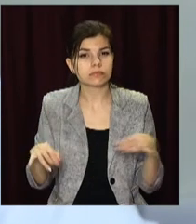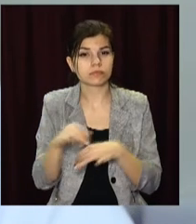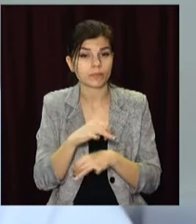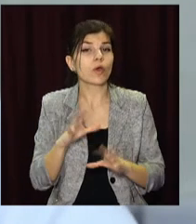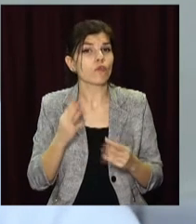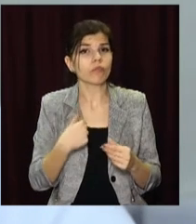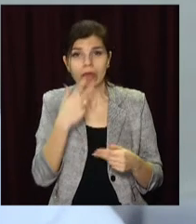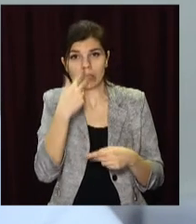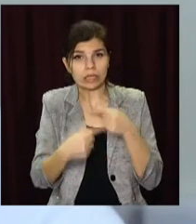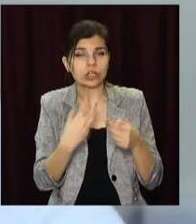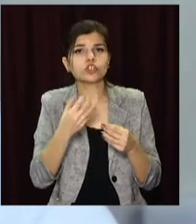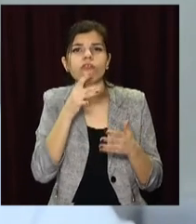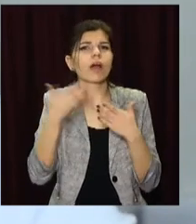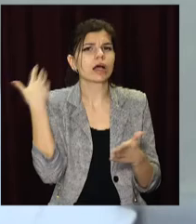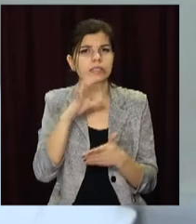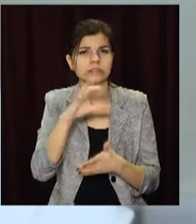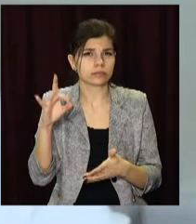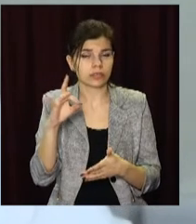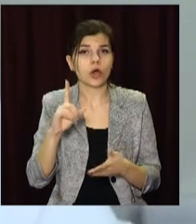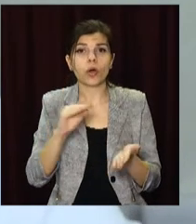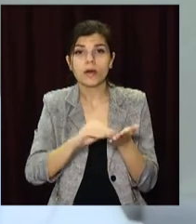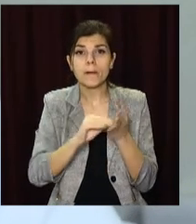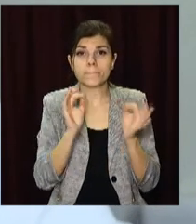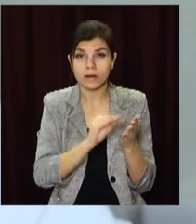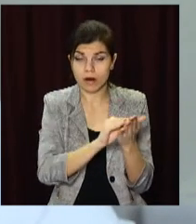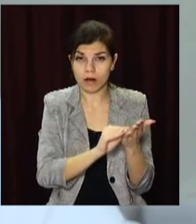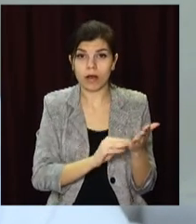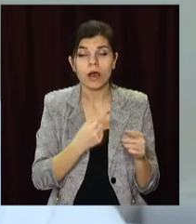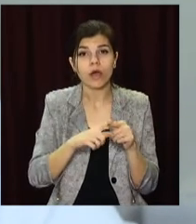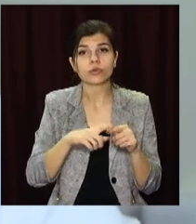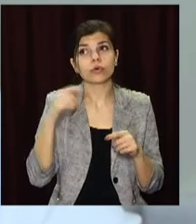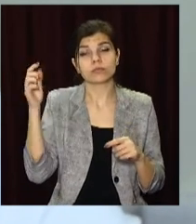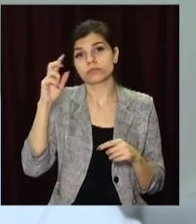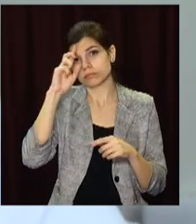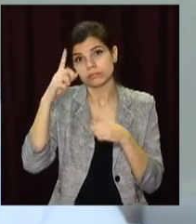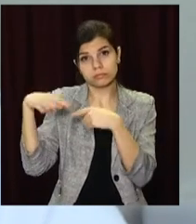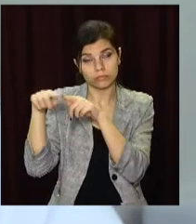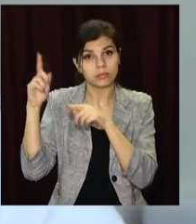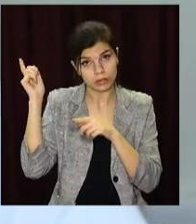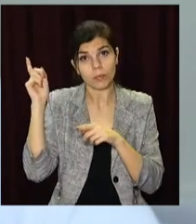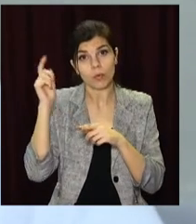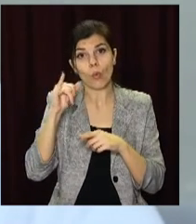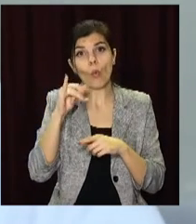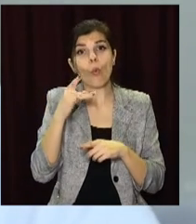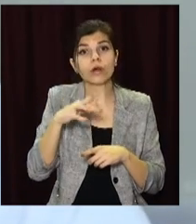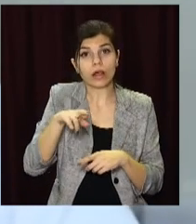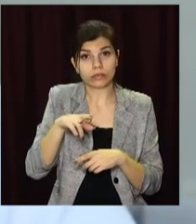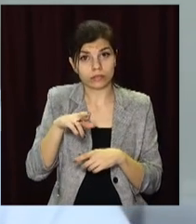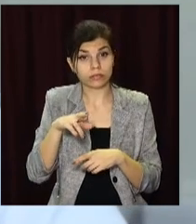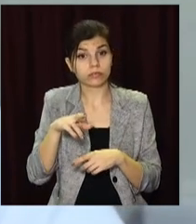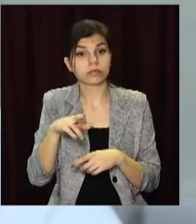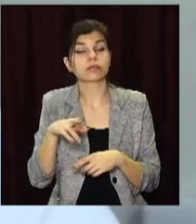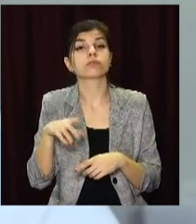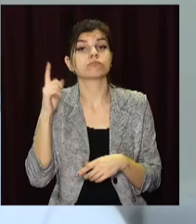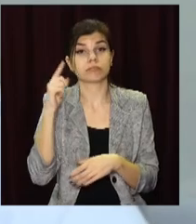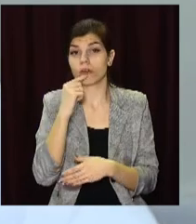така традиція ще з радянських часів, що правописи затверджує уряд. І тільки тоді, коли правопис, уряд, мається на увазі, Кабінет міністрів,